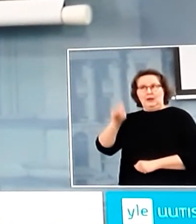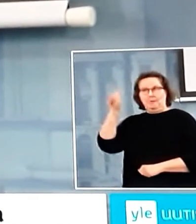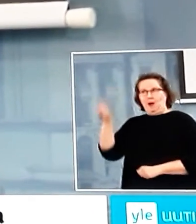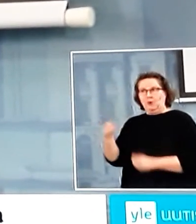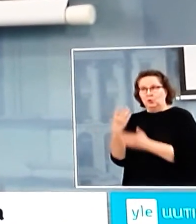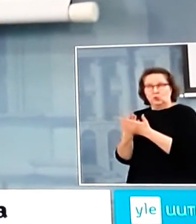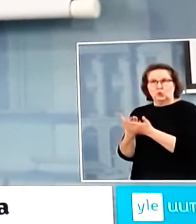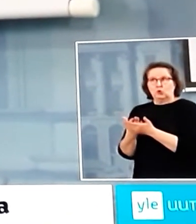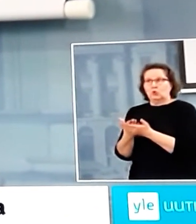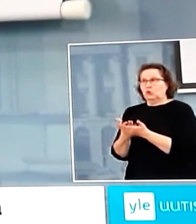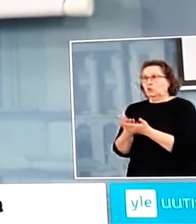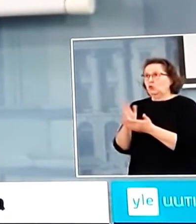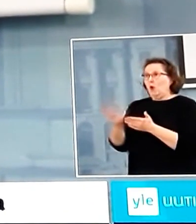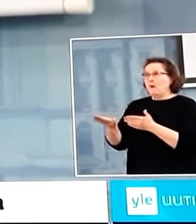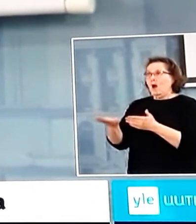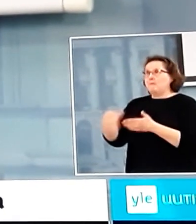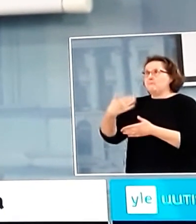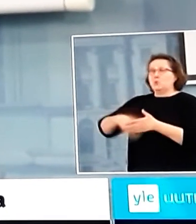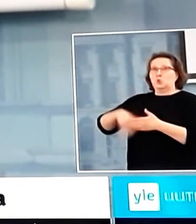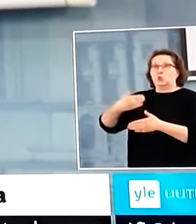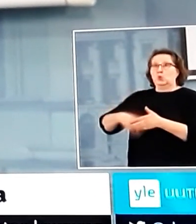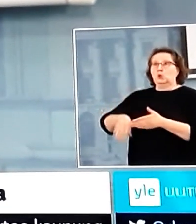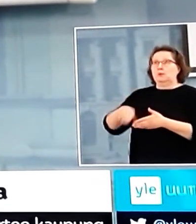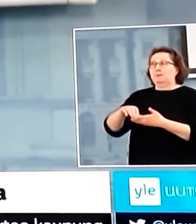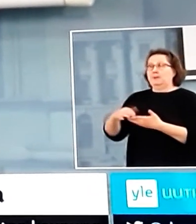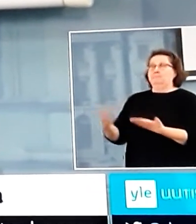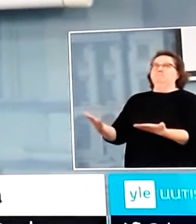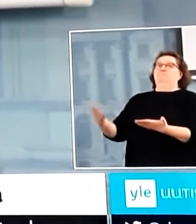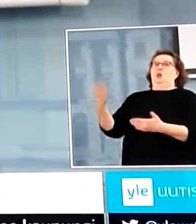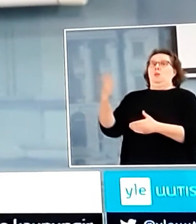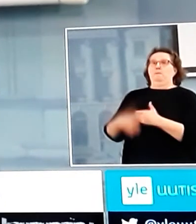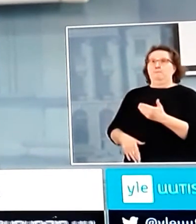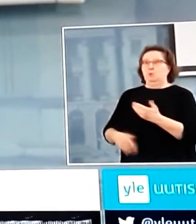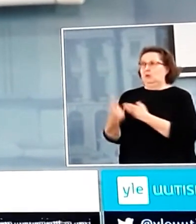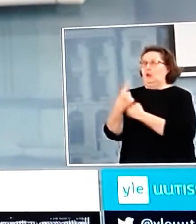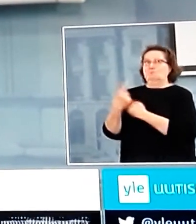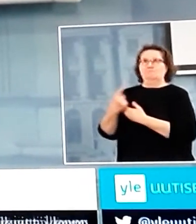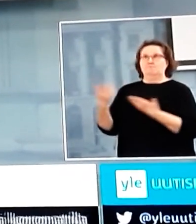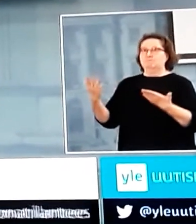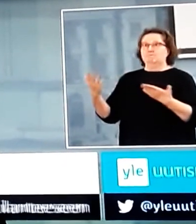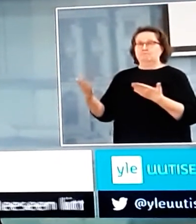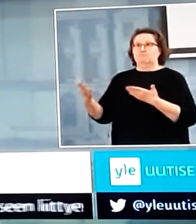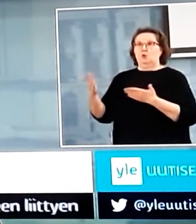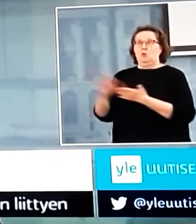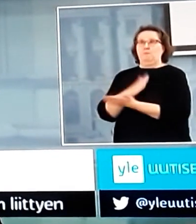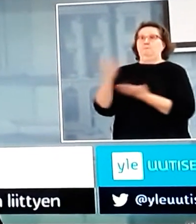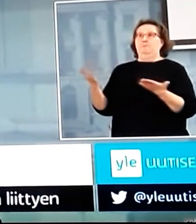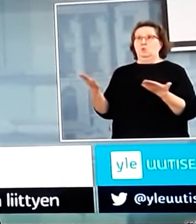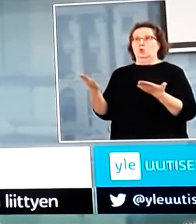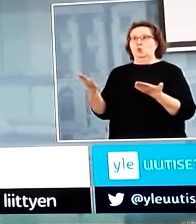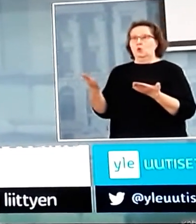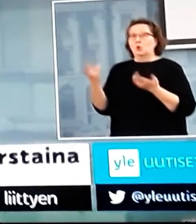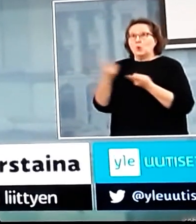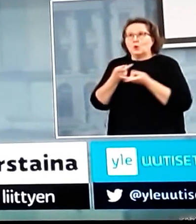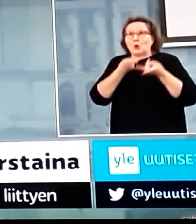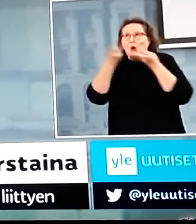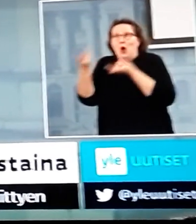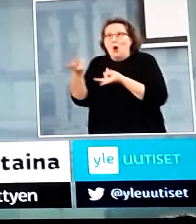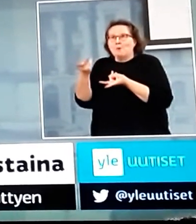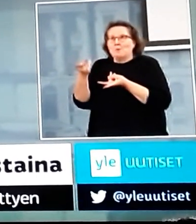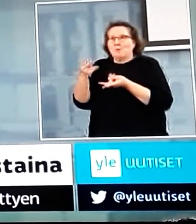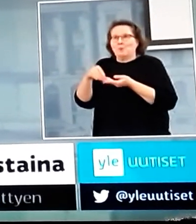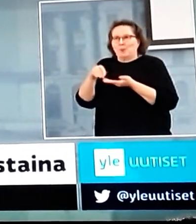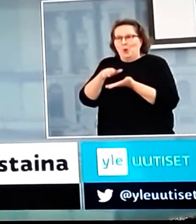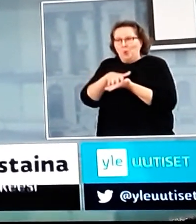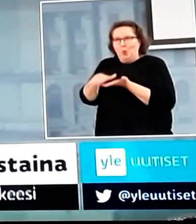että heidän kauppansa on monilta osin tyrehtynyt ja kuitenkaan nämä kulut eivät ole samassa